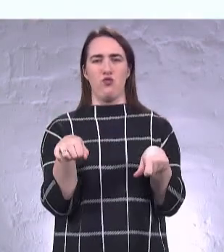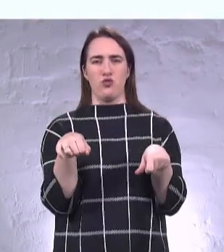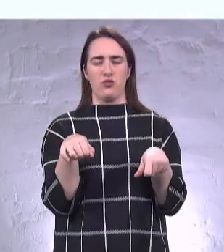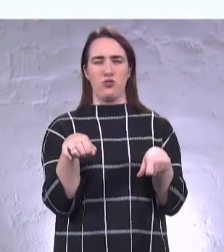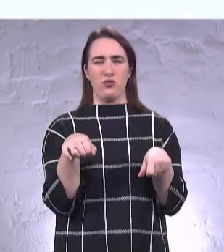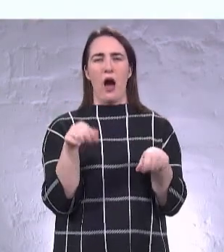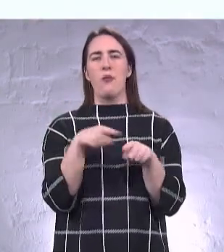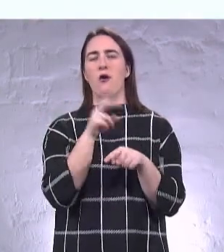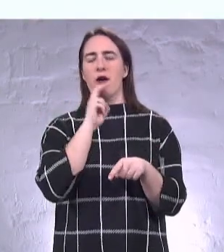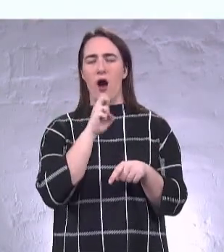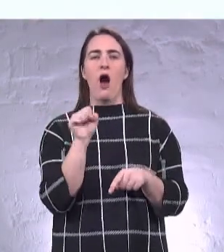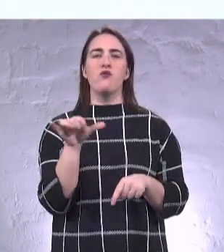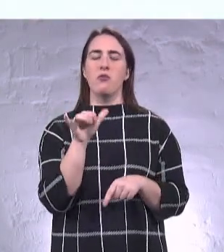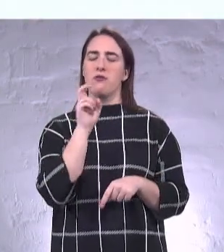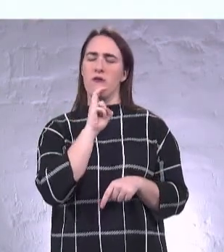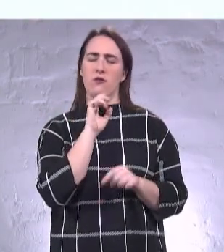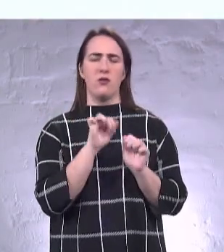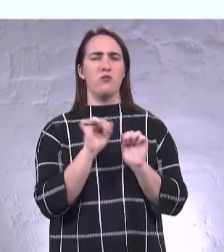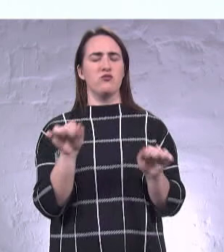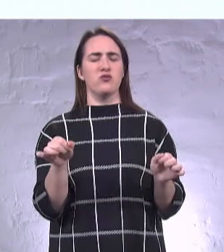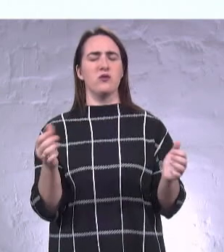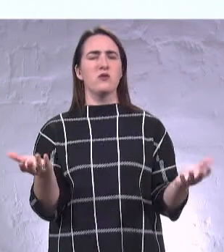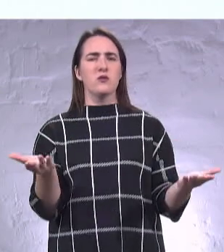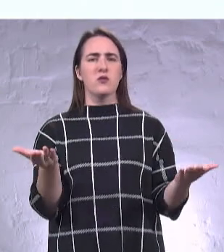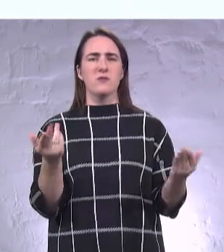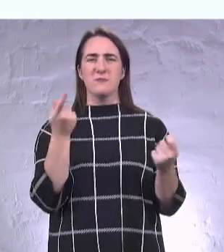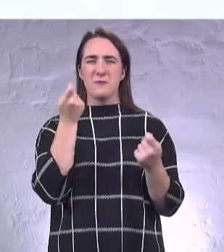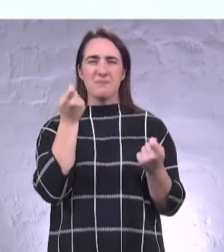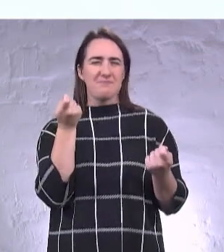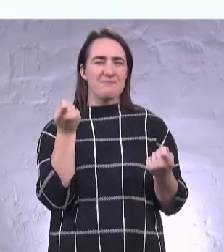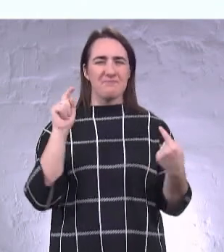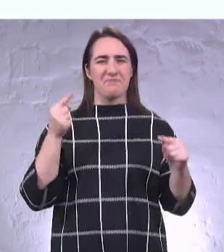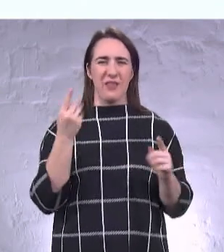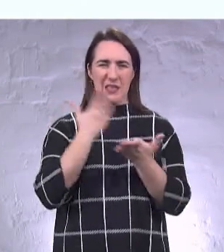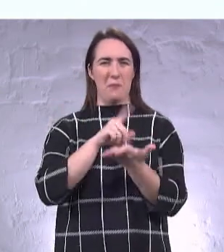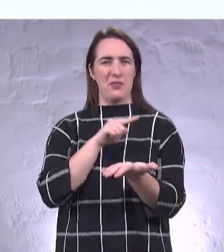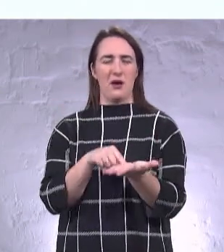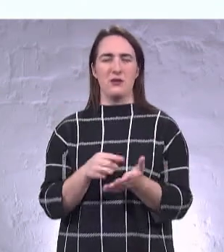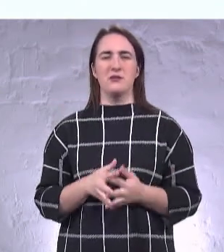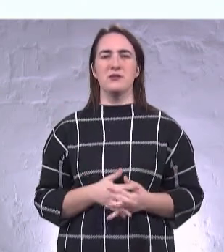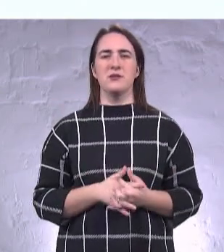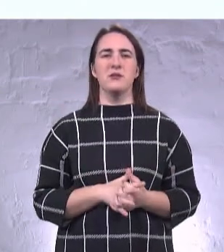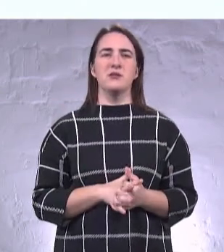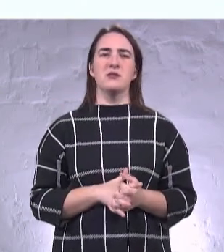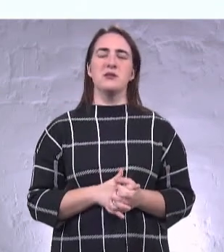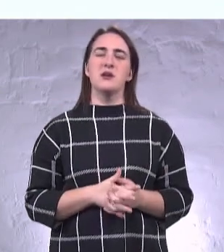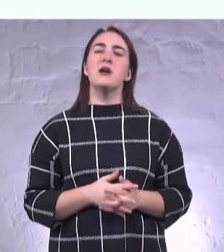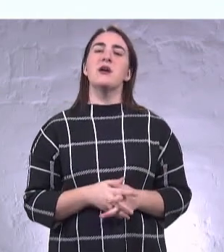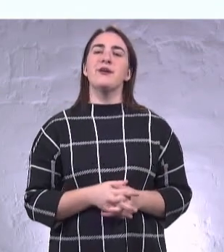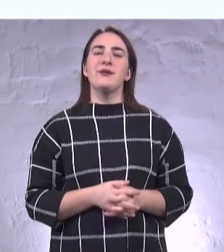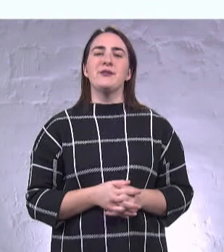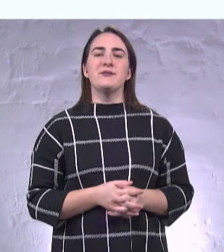десь у кафе, а в суботу вже не можемо. в вже не можемо йти. Ну, є питання. Я б тут